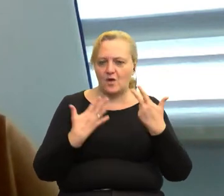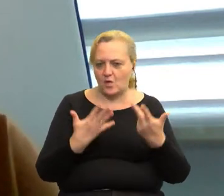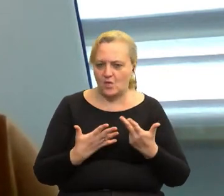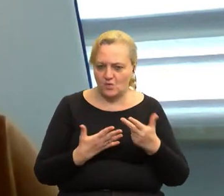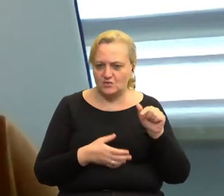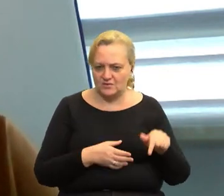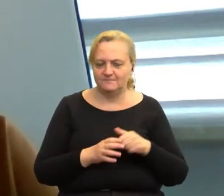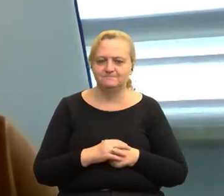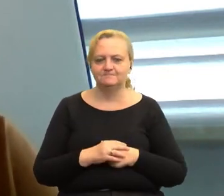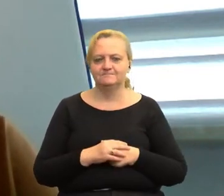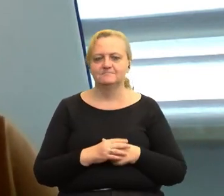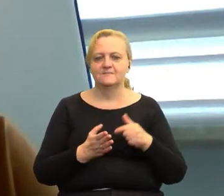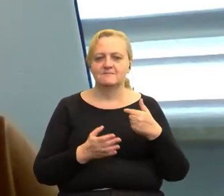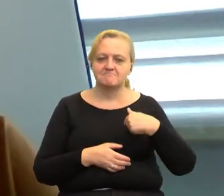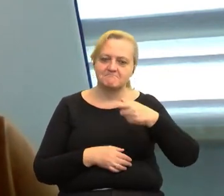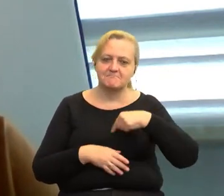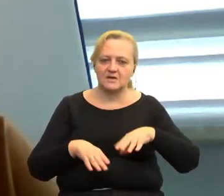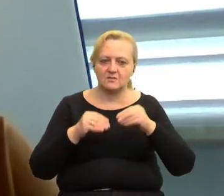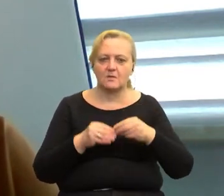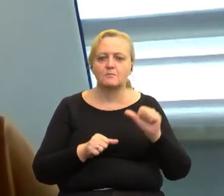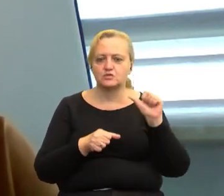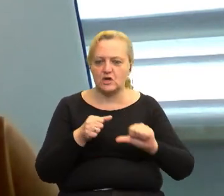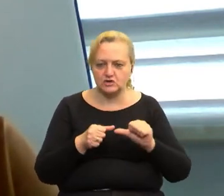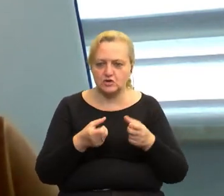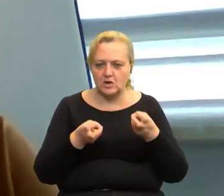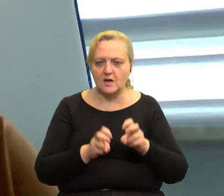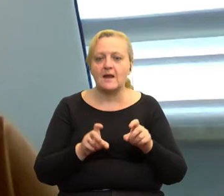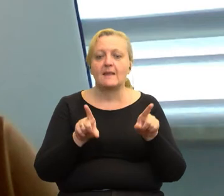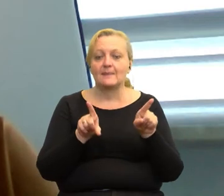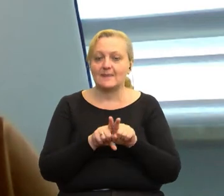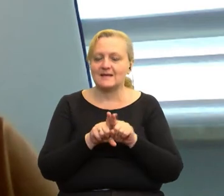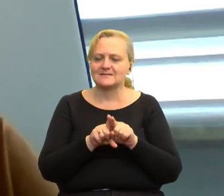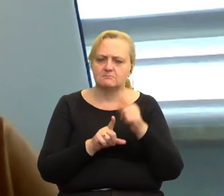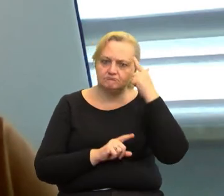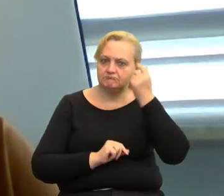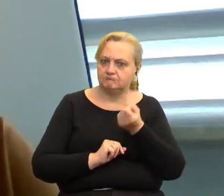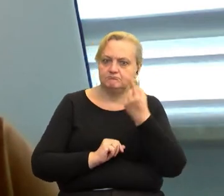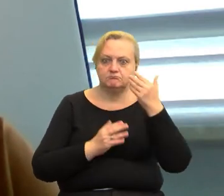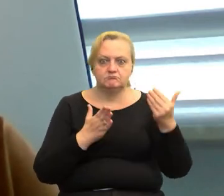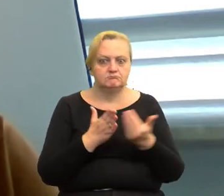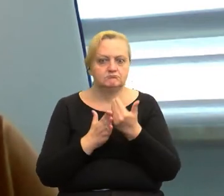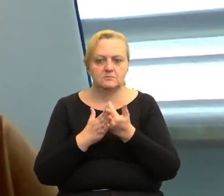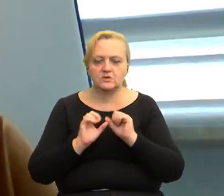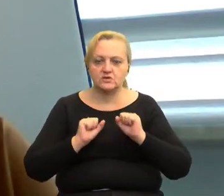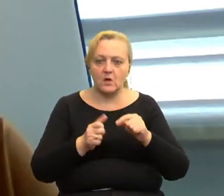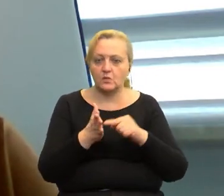i rozpoczęliśmy od założenia przedszkola. Wtedy również bardzo innowacyjnego działania, bo było to jedno z pierwszych przedszkoli w